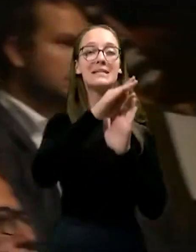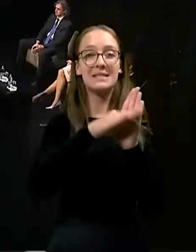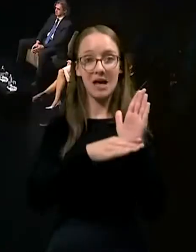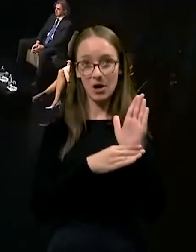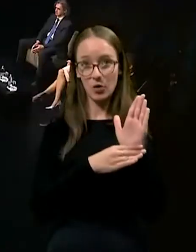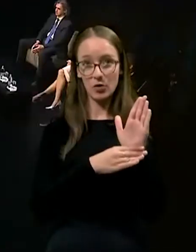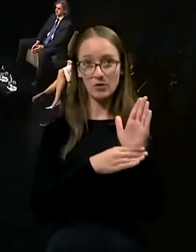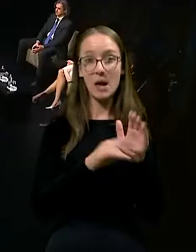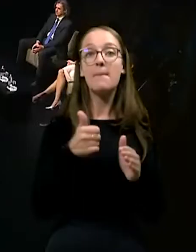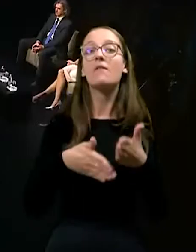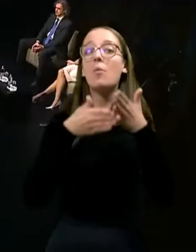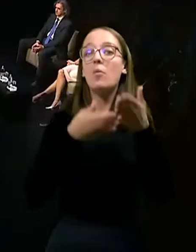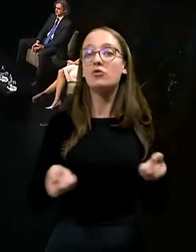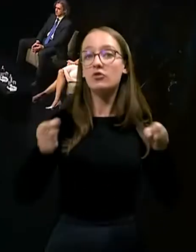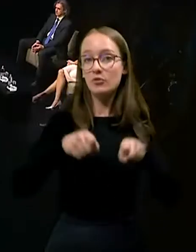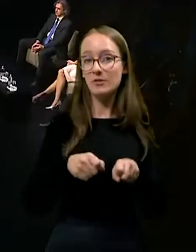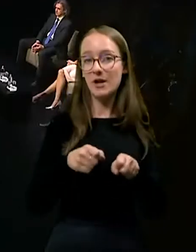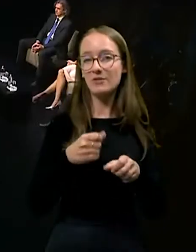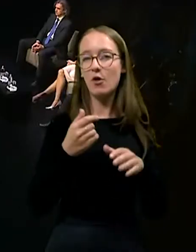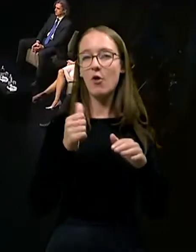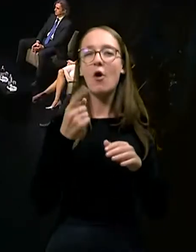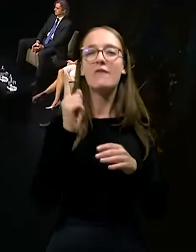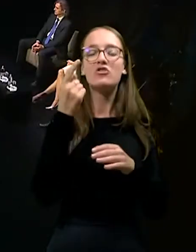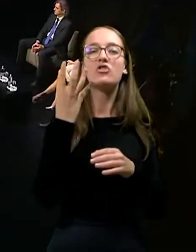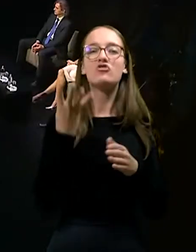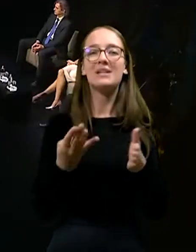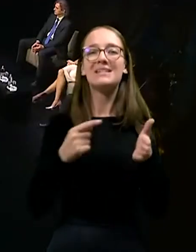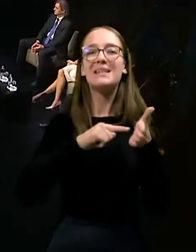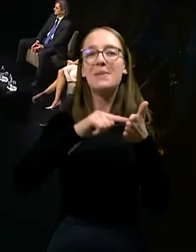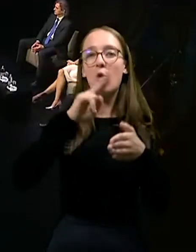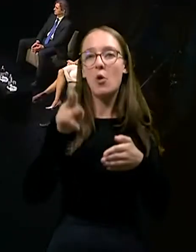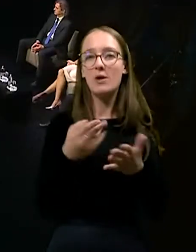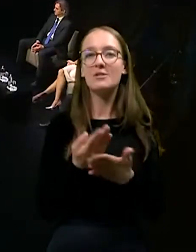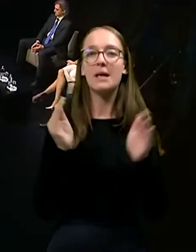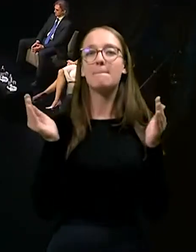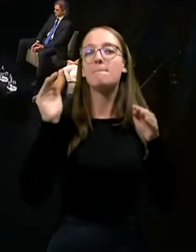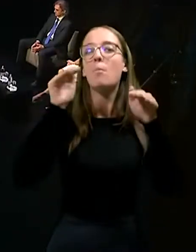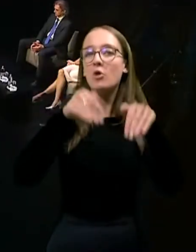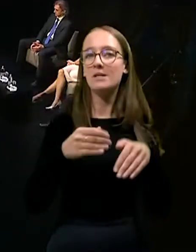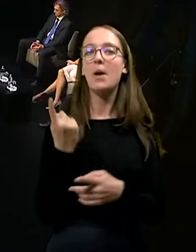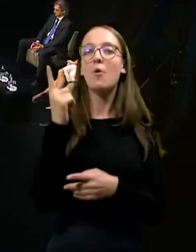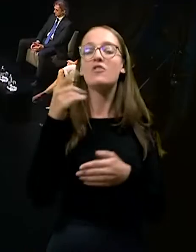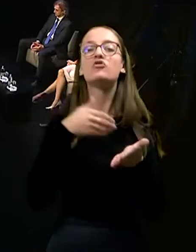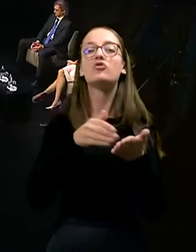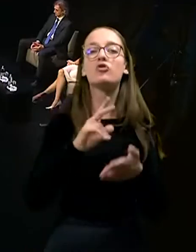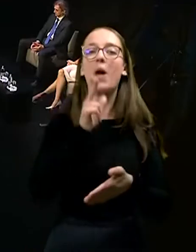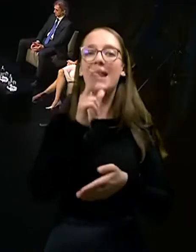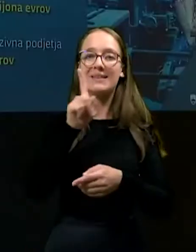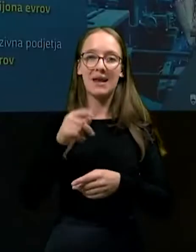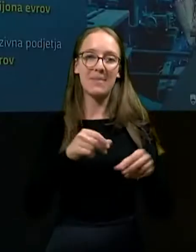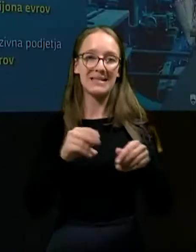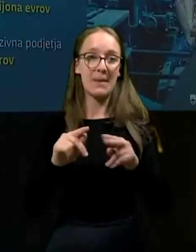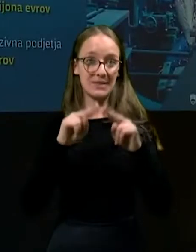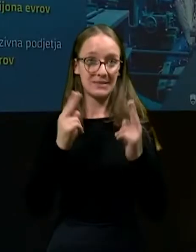s prvo pomočjo gospodarstva v vršini 40 milijon evrov zakrite povišanih stroškov elektrike in zemljskega plina.